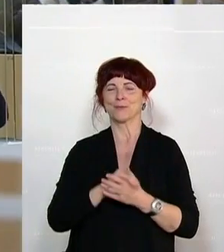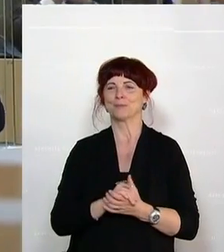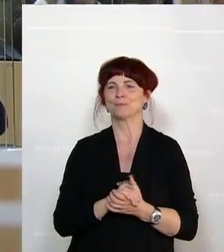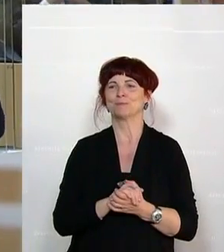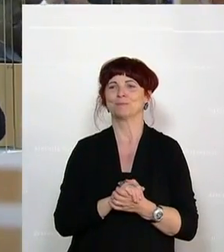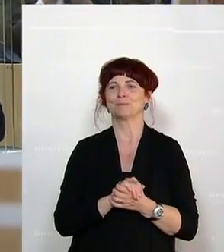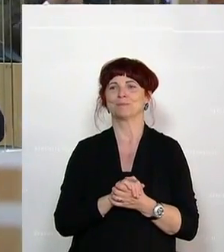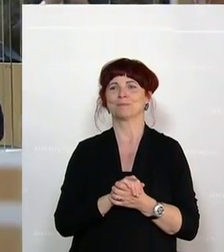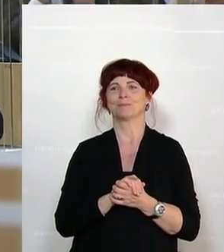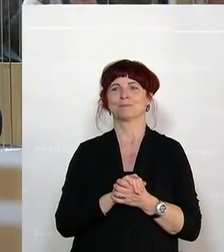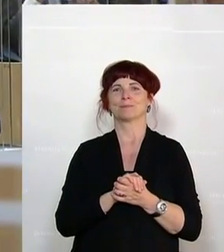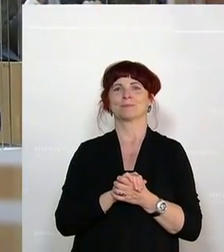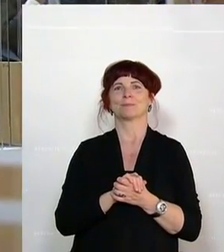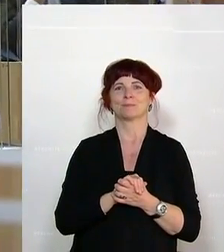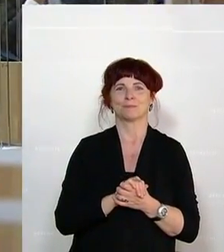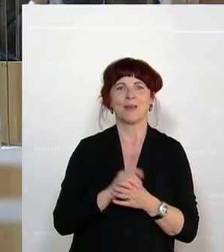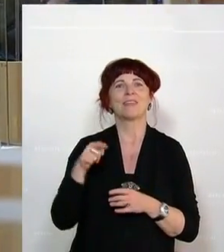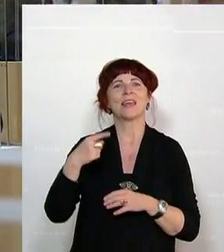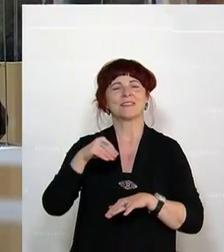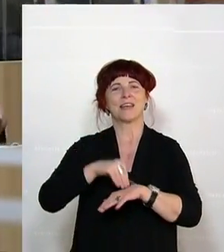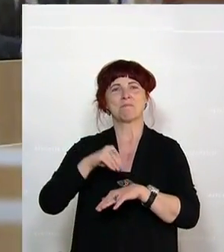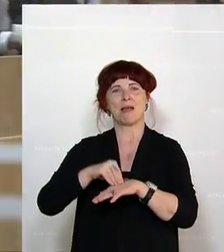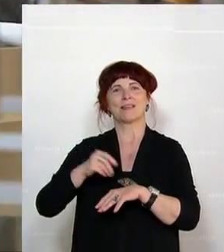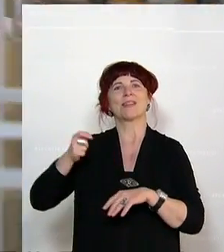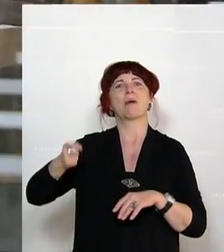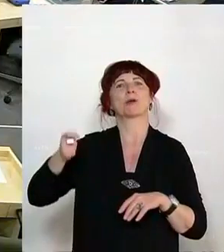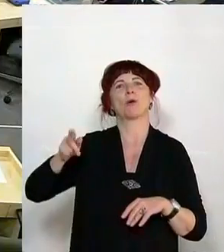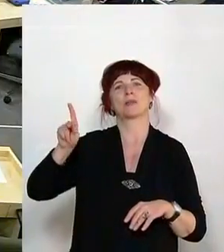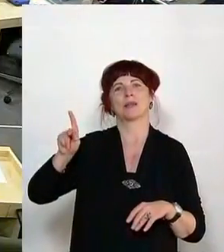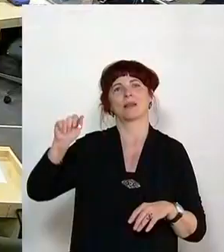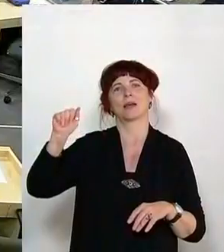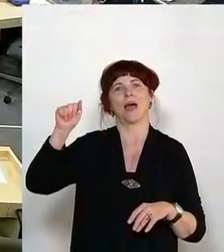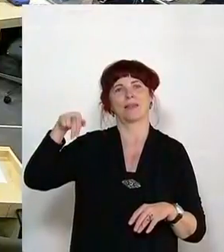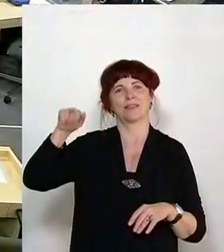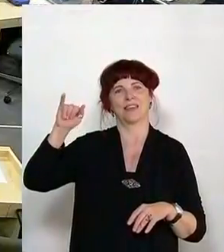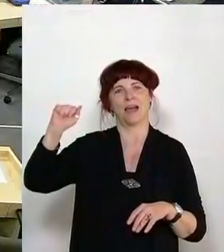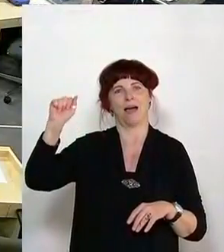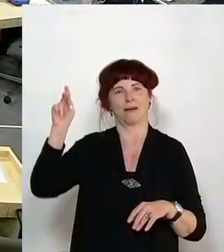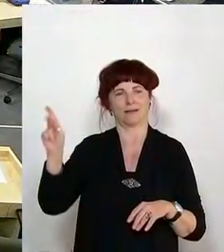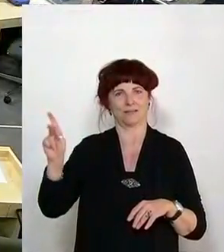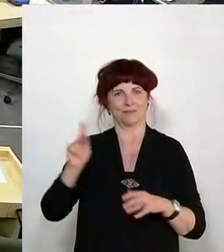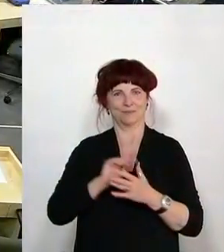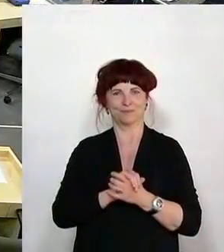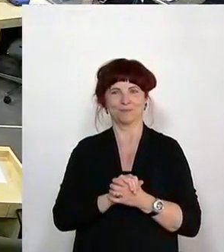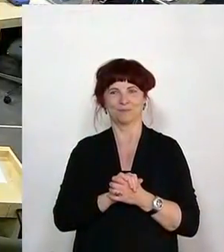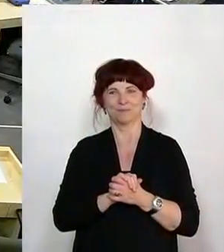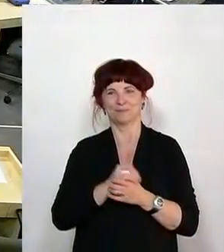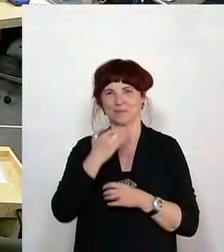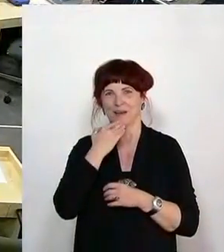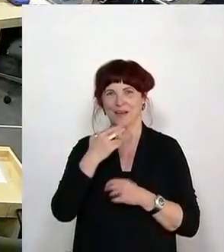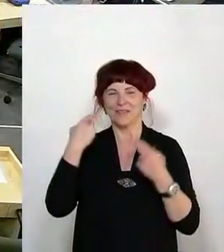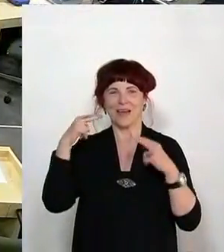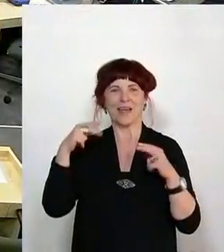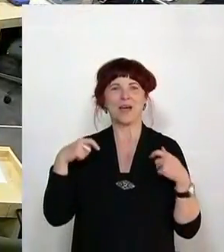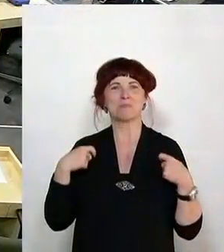Zu Wort gemeldet ist der Präsident Kanyak. Der Apotheker und Gesundheitssprecher der FPÖ, Gerhard Kanyak,